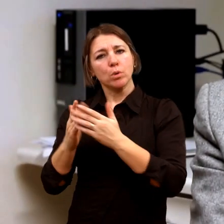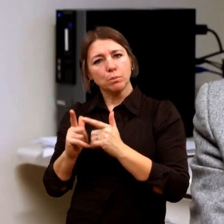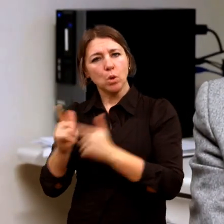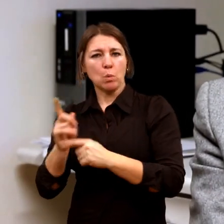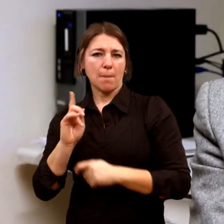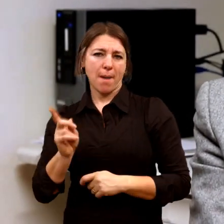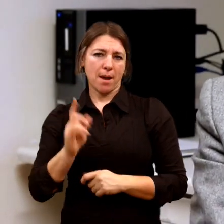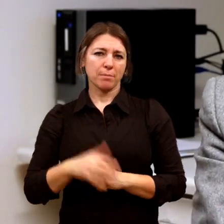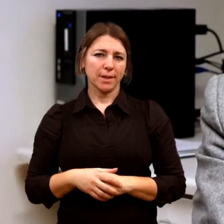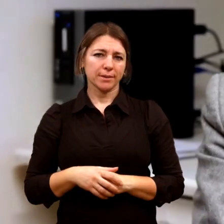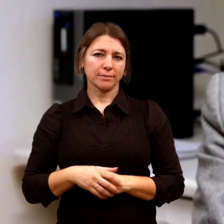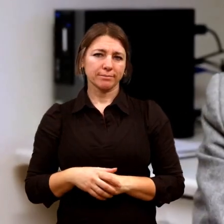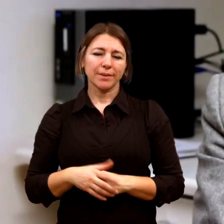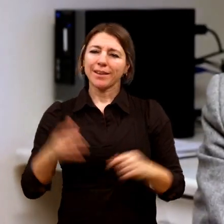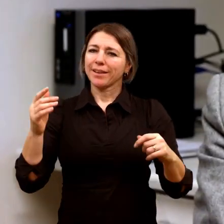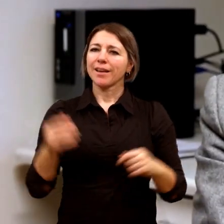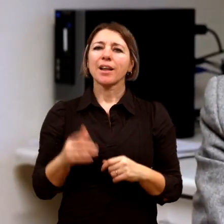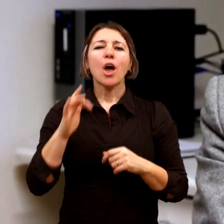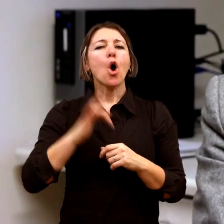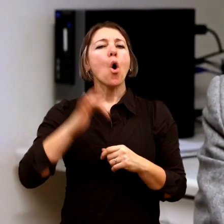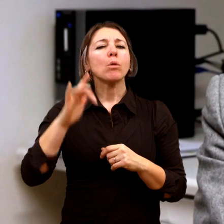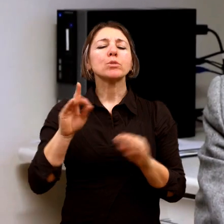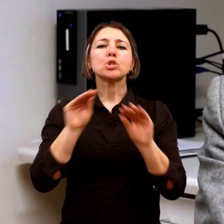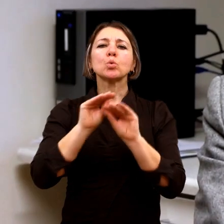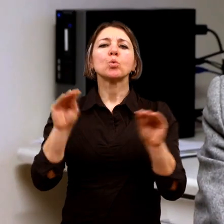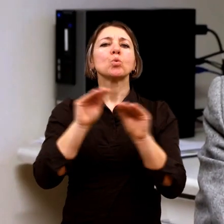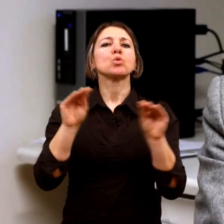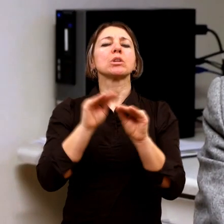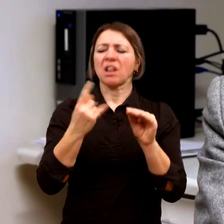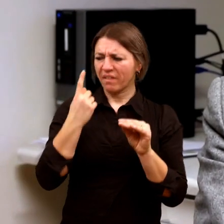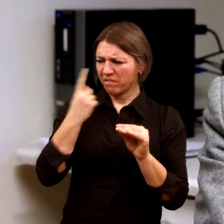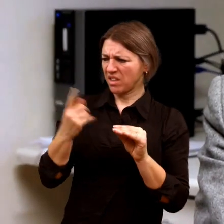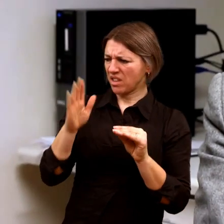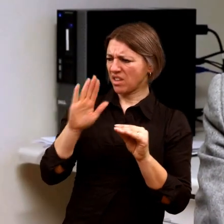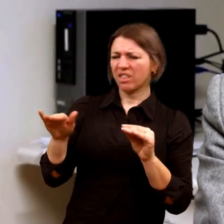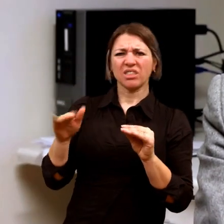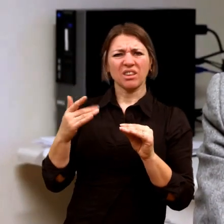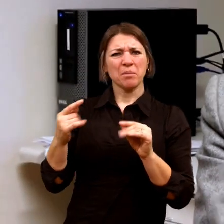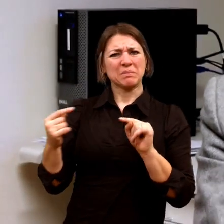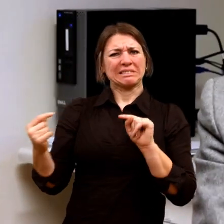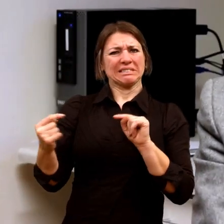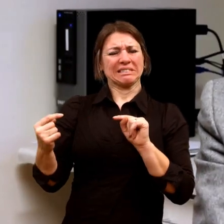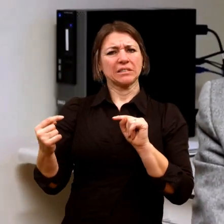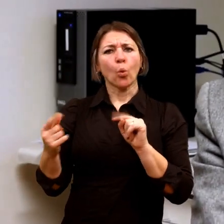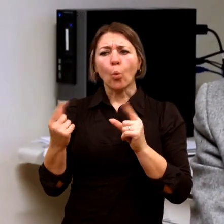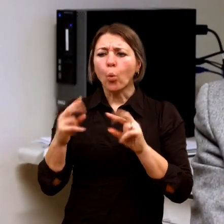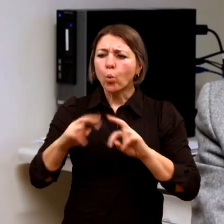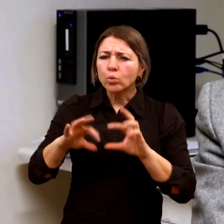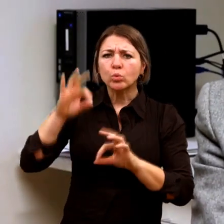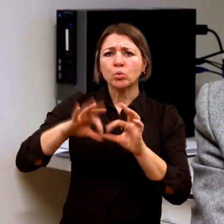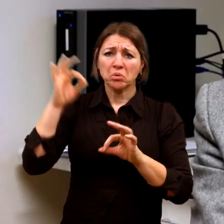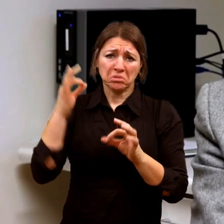straně, my na to stejně nikdy úplně nepřijdeme, čím to vlastně je, že to nefunguje, proto já bych té